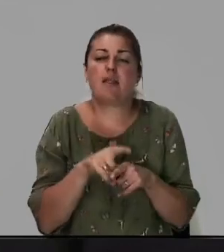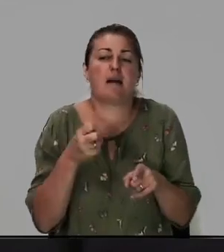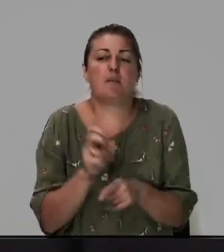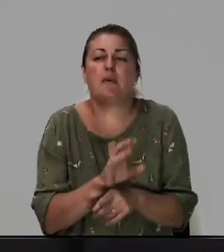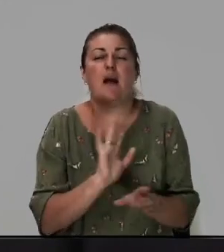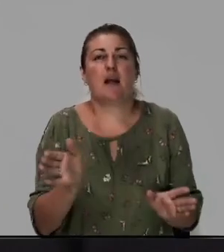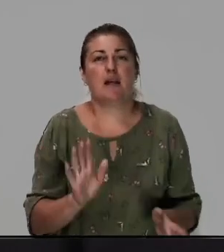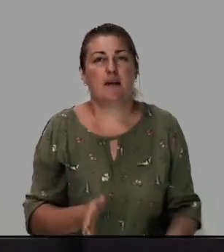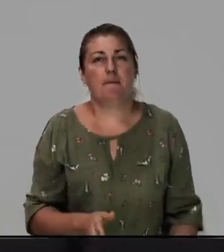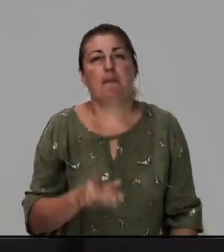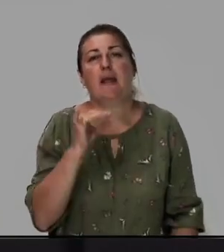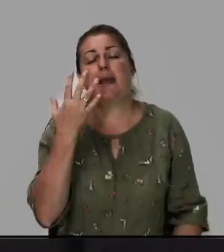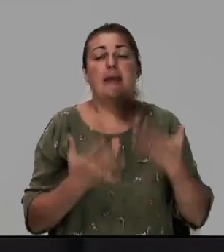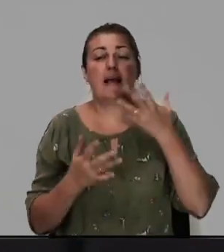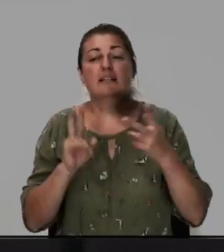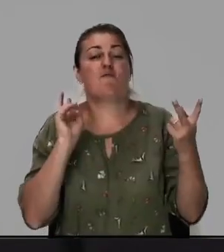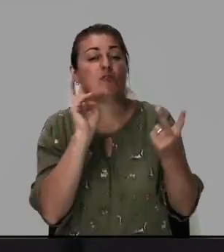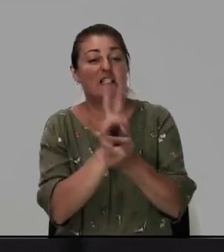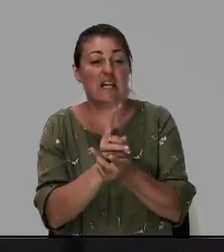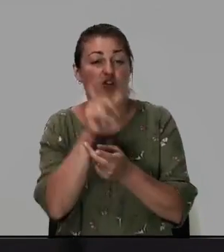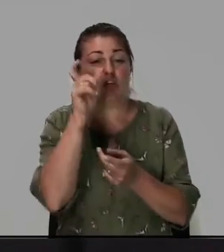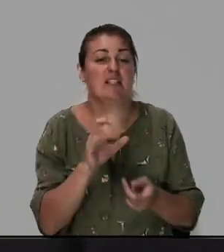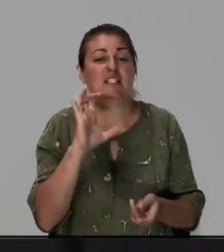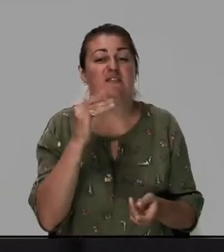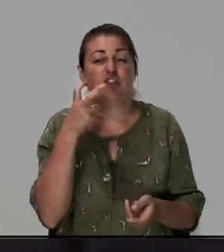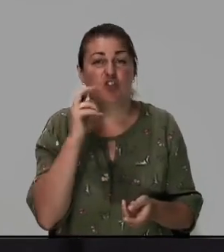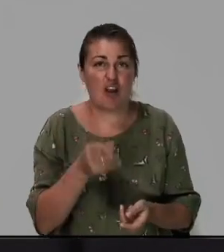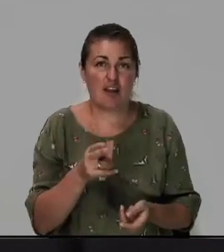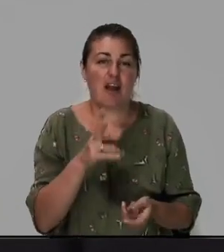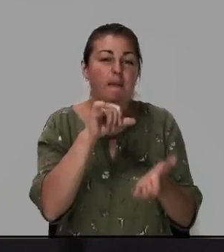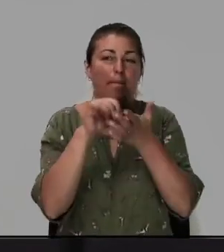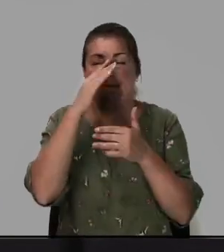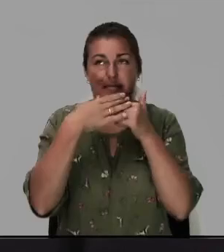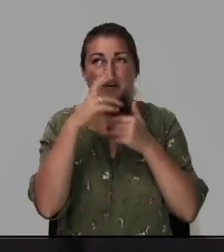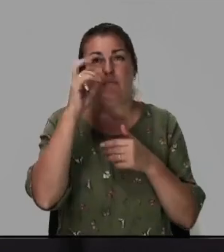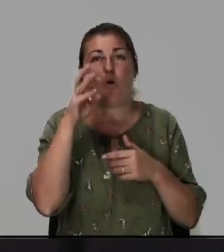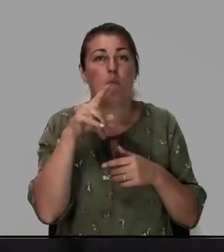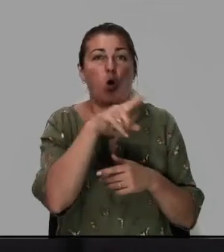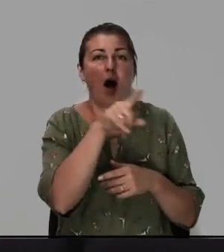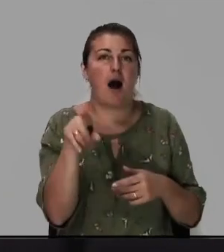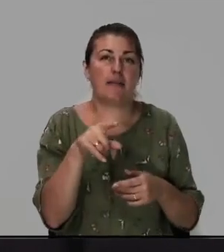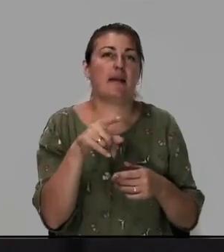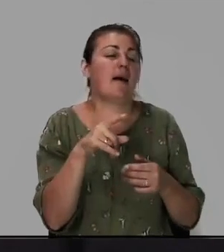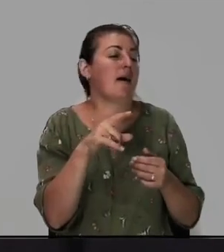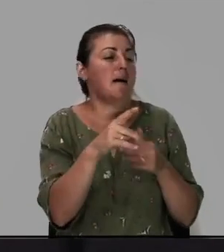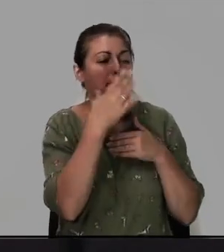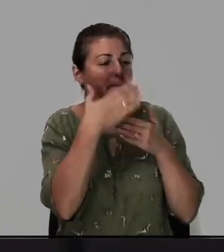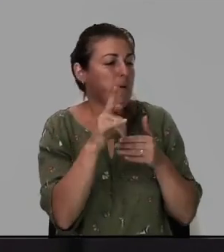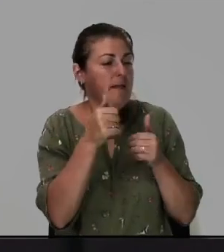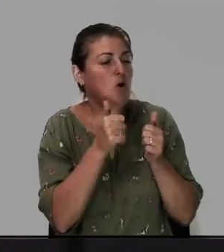если встретиться священником с предстоятелями пред Богами то они держались на дистанции